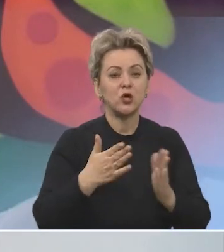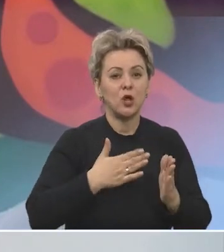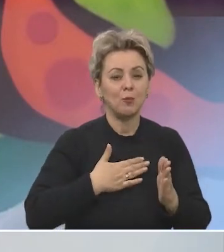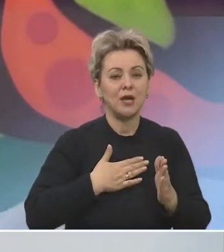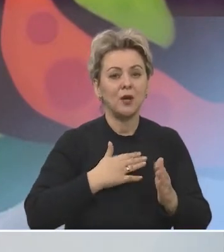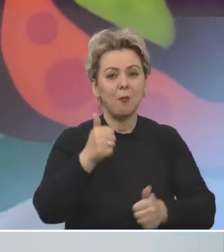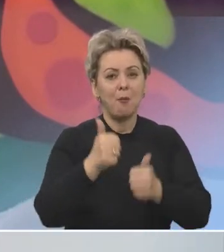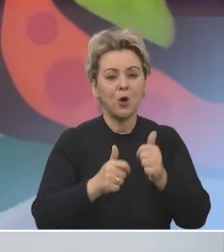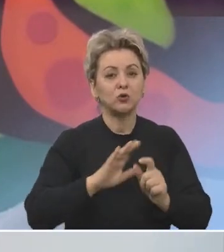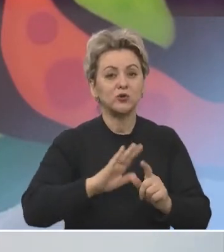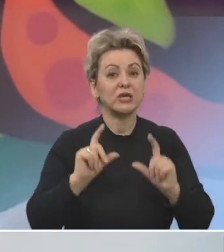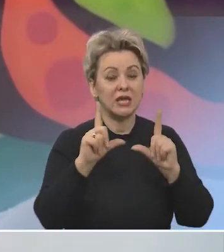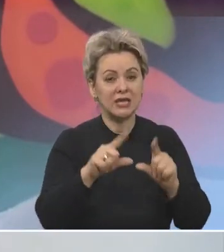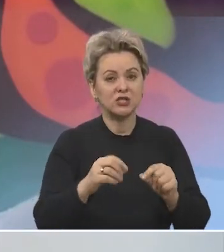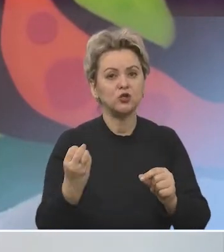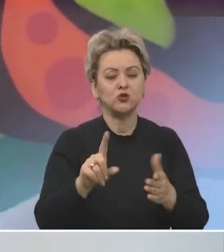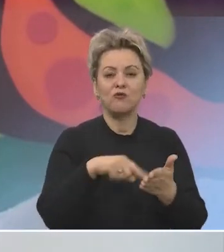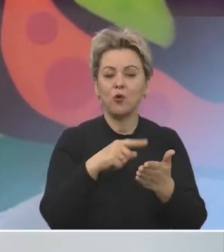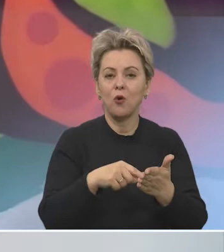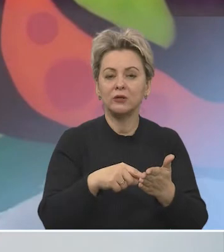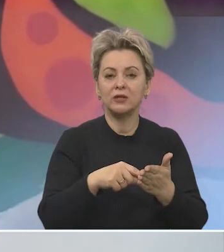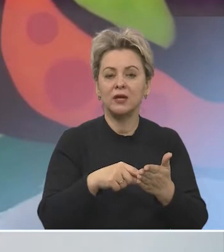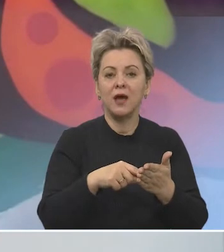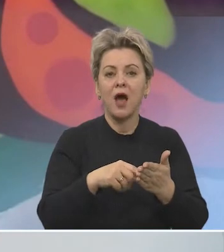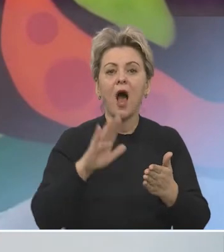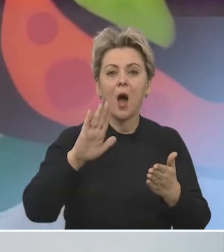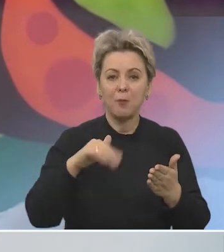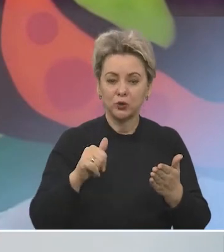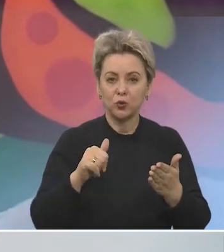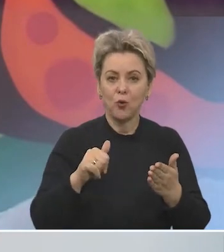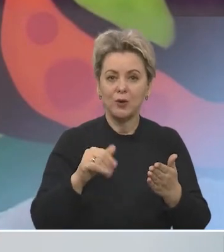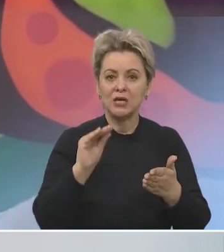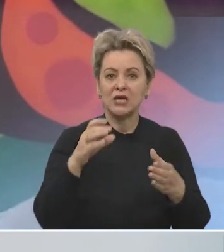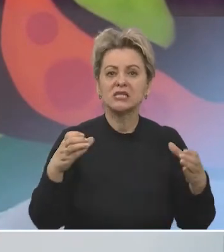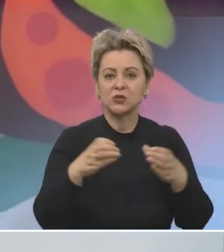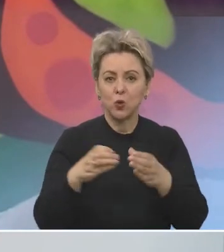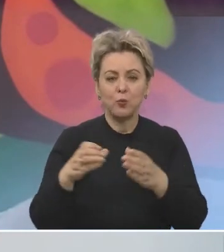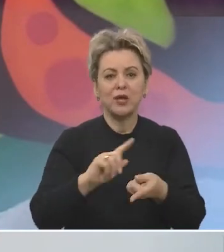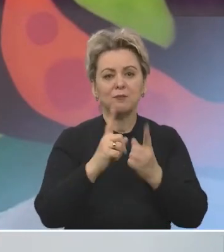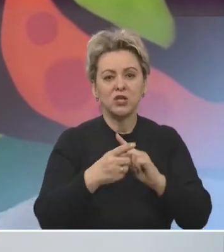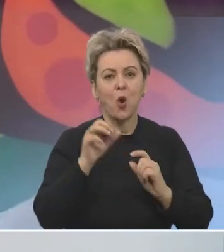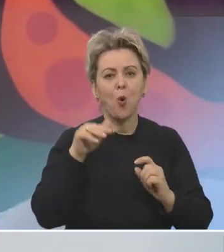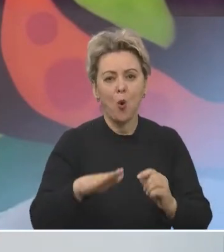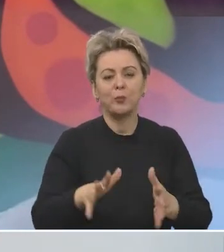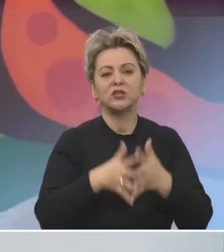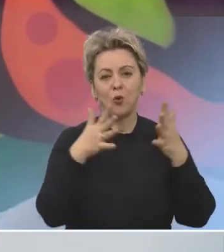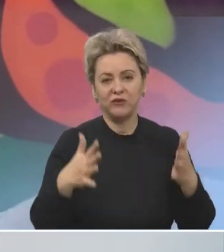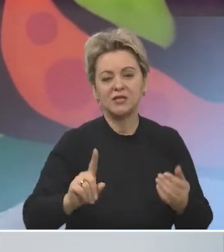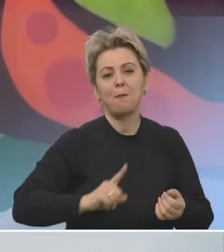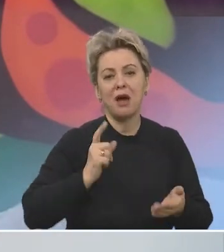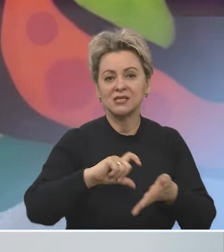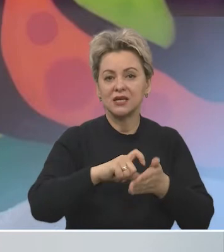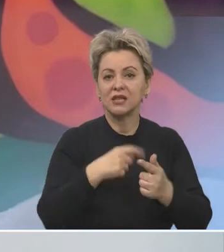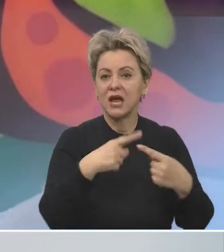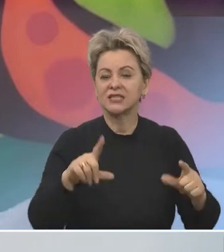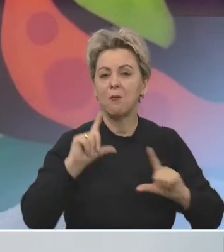Сначала мы даже по конкурсам не ездили, потому что еще уровень был не тот. А потом составы менялись, опыта больше приходило,